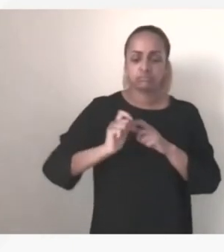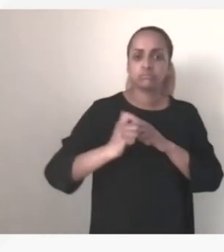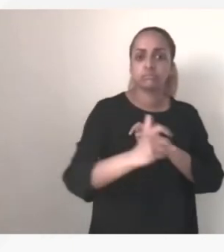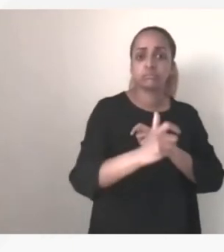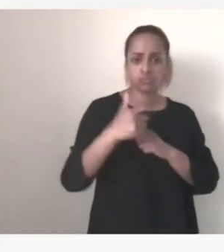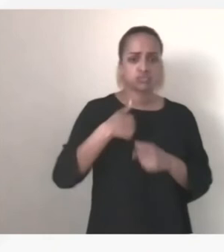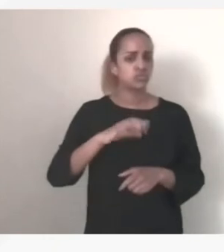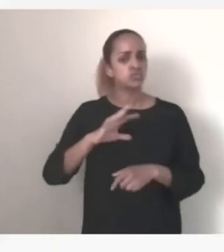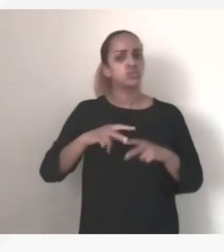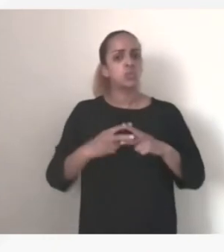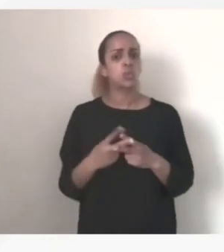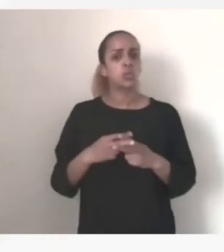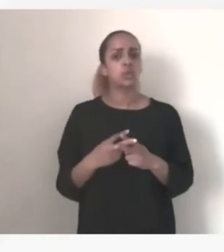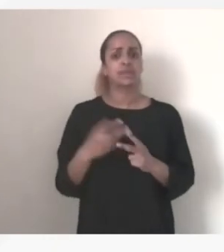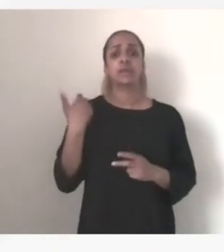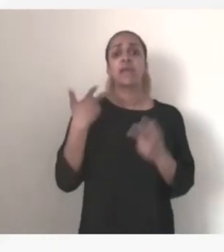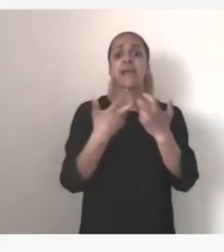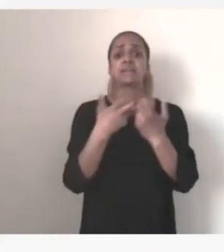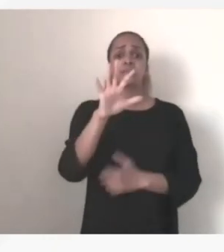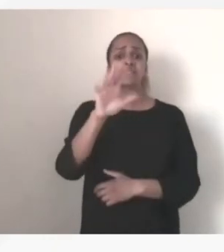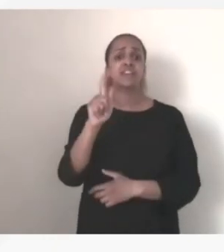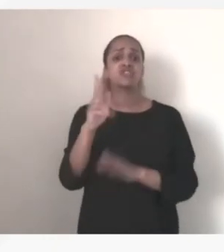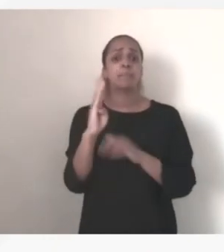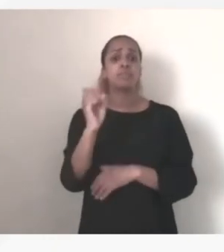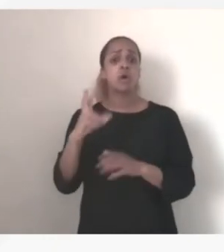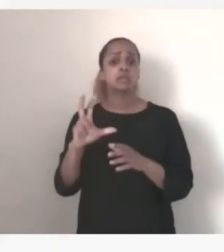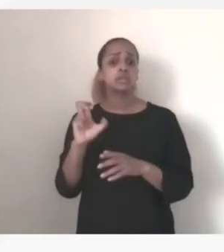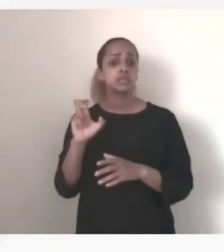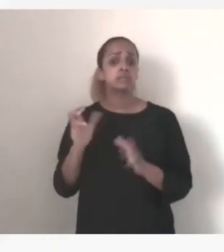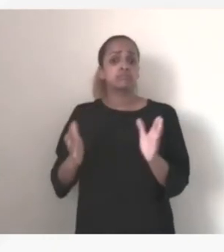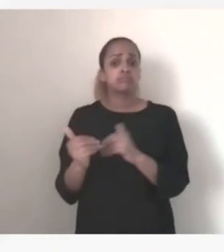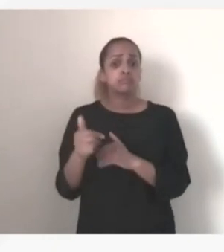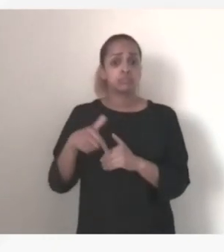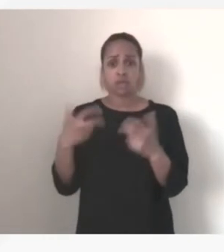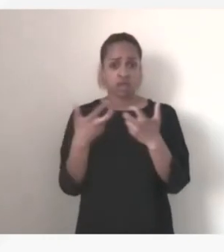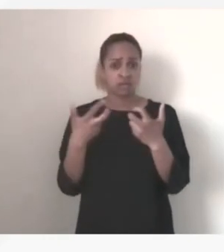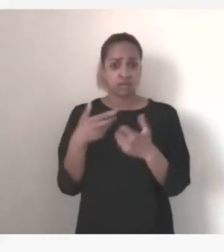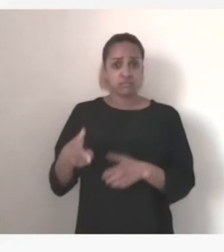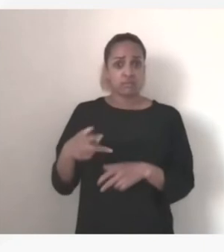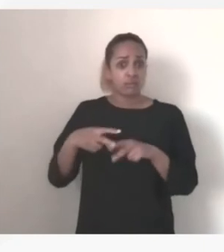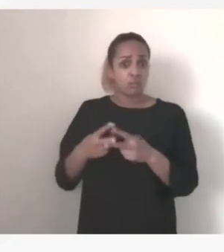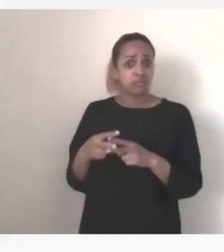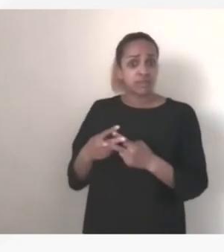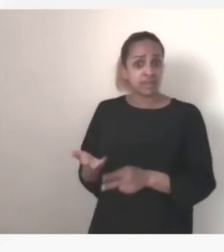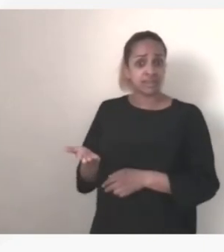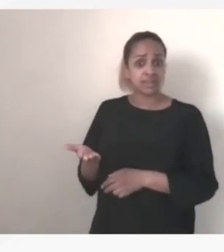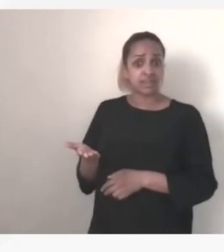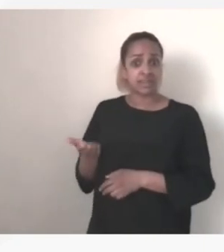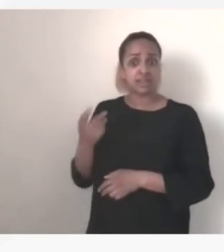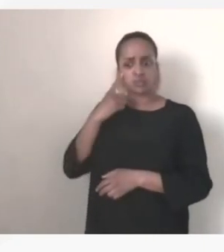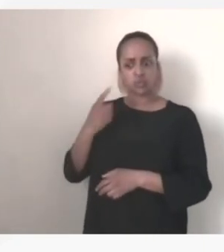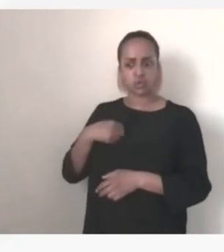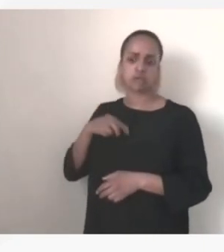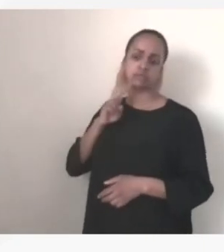5G toolbox est quelque chose qui est encore une fois un instrument un moyen donc pour nous assurer que